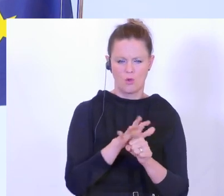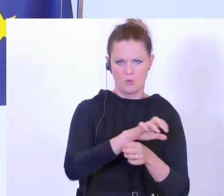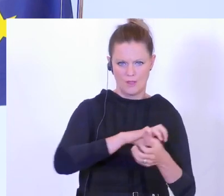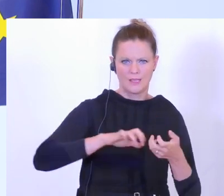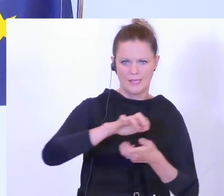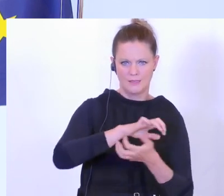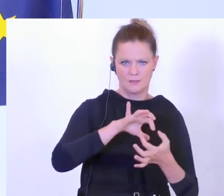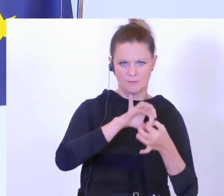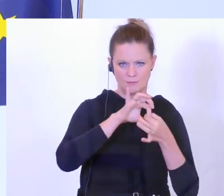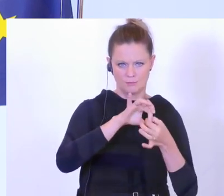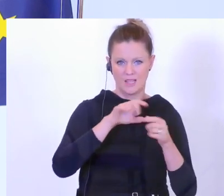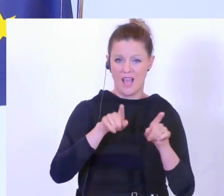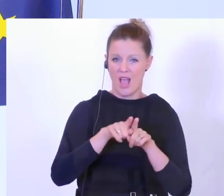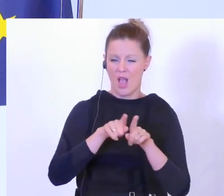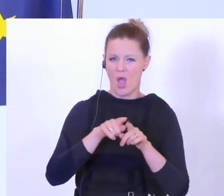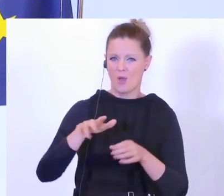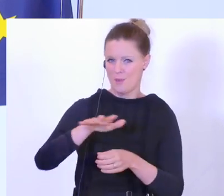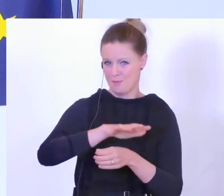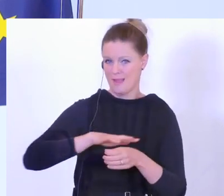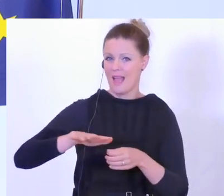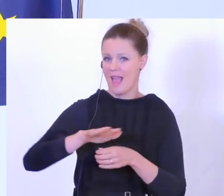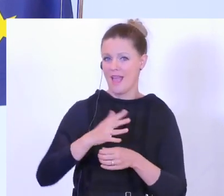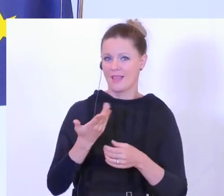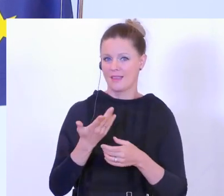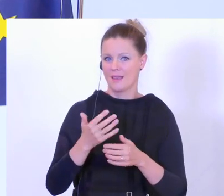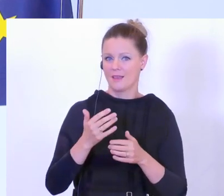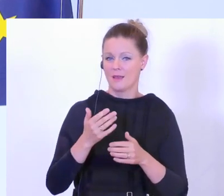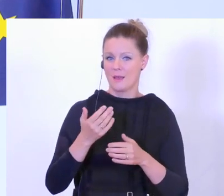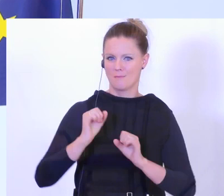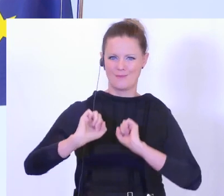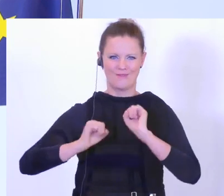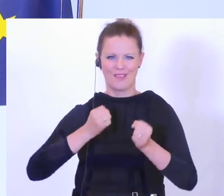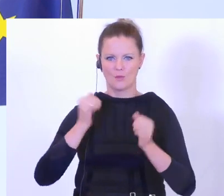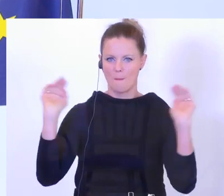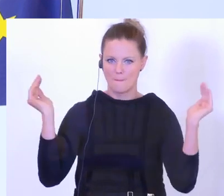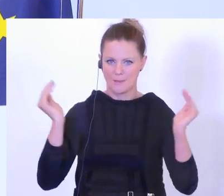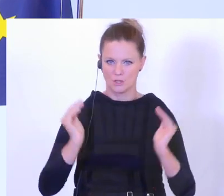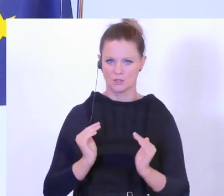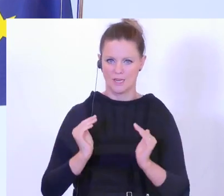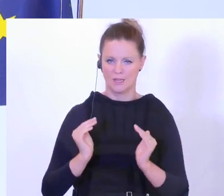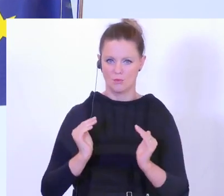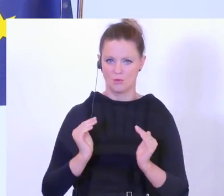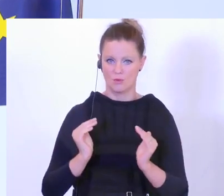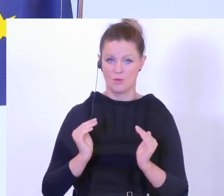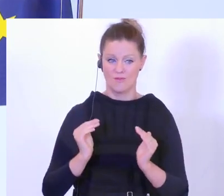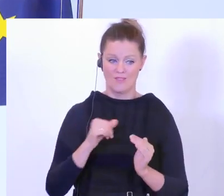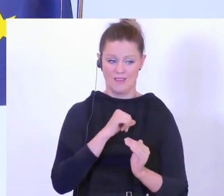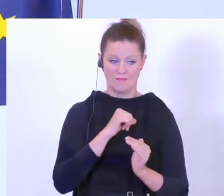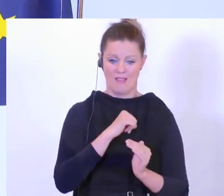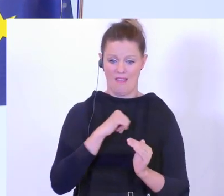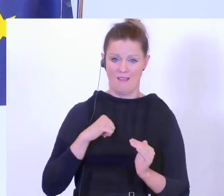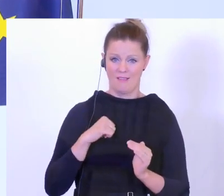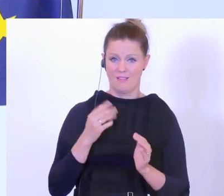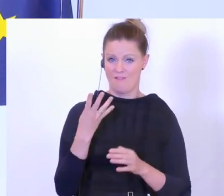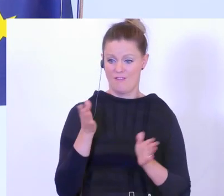Bereich der Beschränkung der Bewegung und des langen Aufenthalts in den eigenen vier